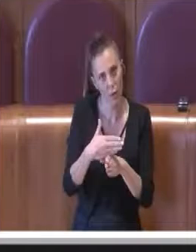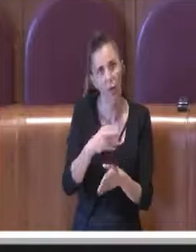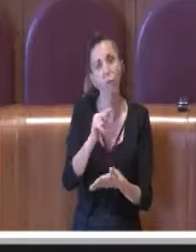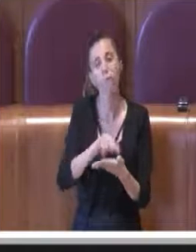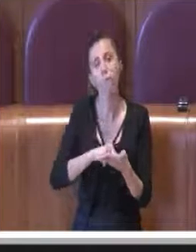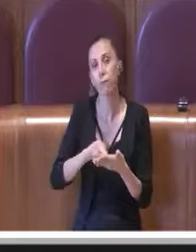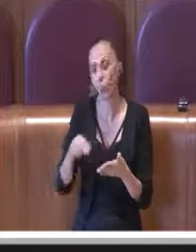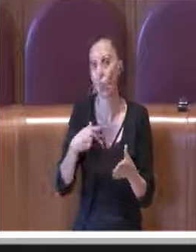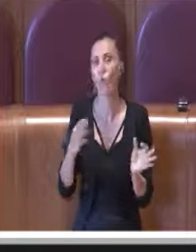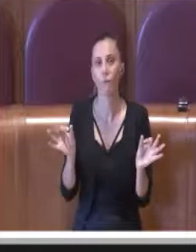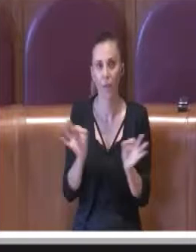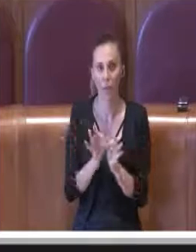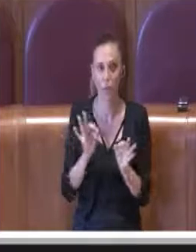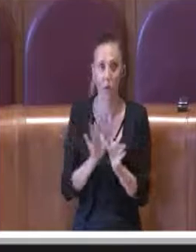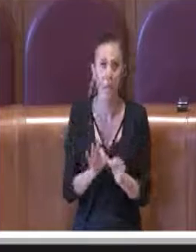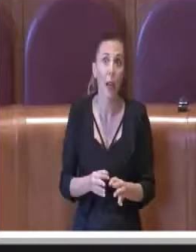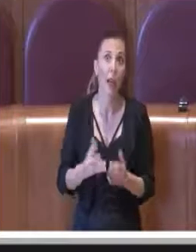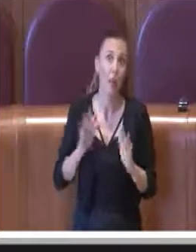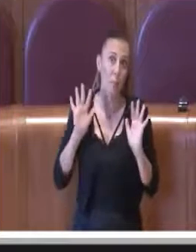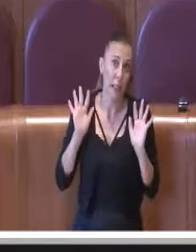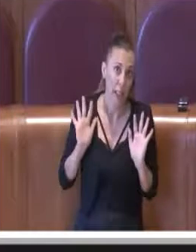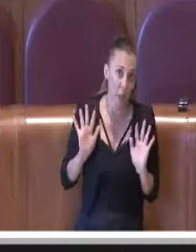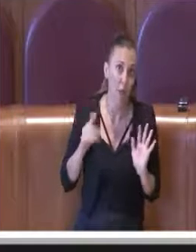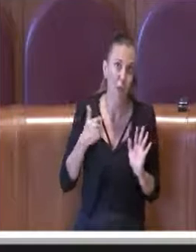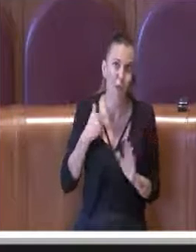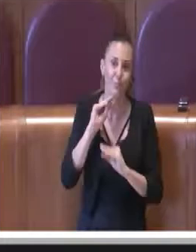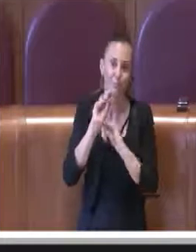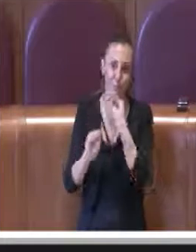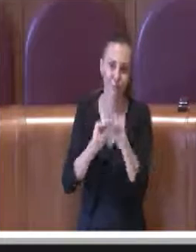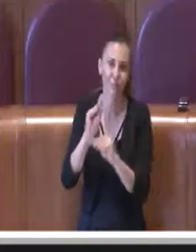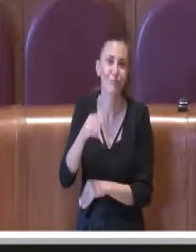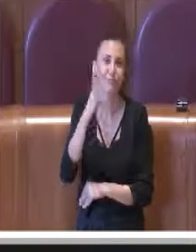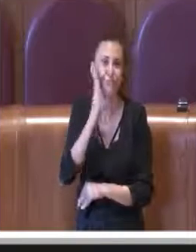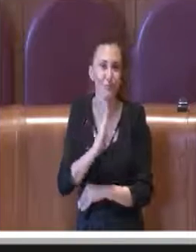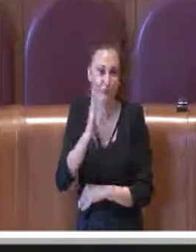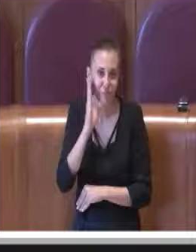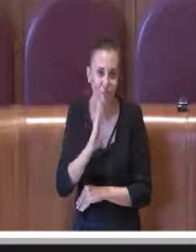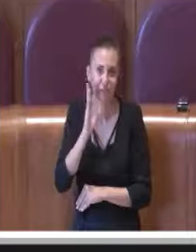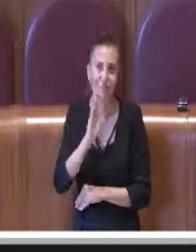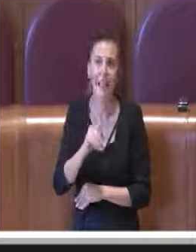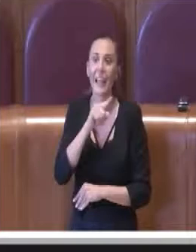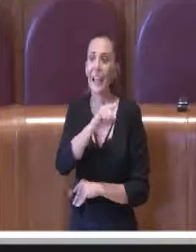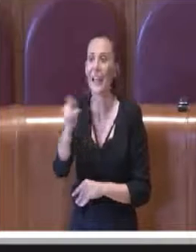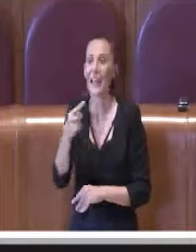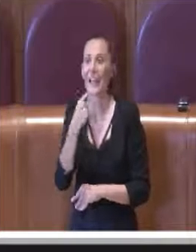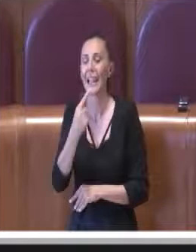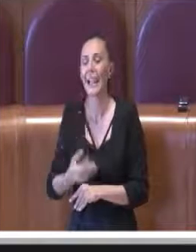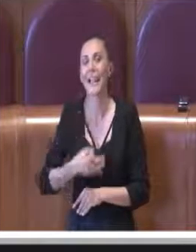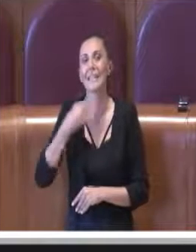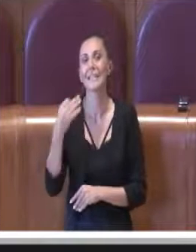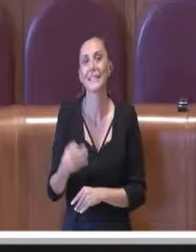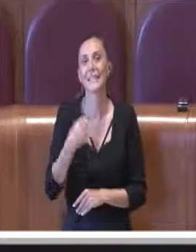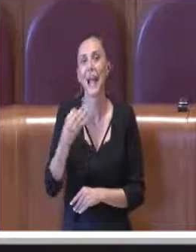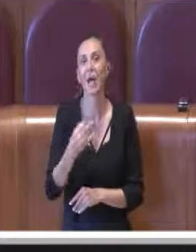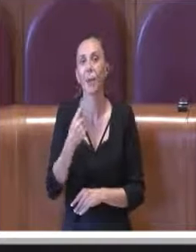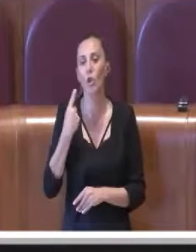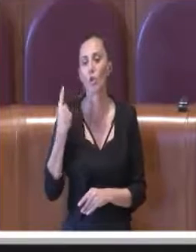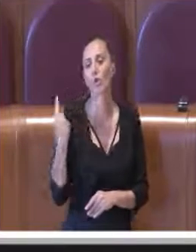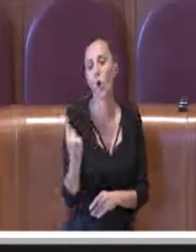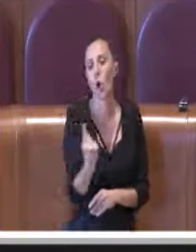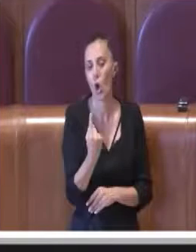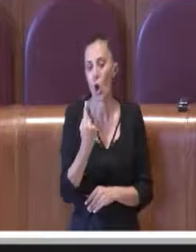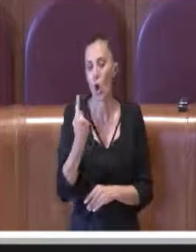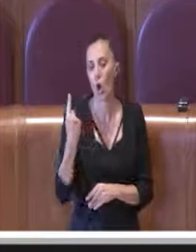voto favorevole, però chiedo cortesemente di non sottolineare sempre questa solitudine